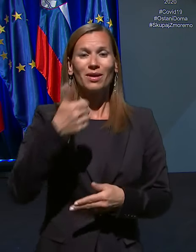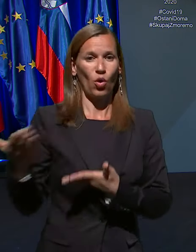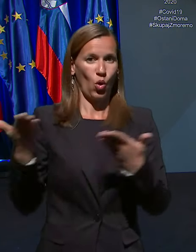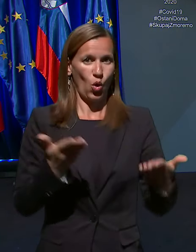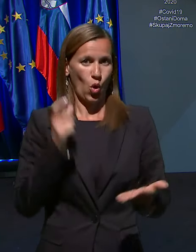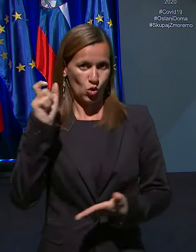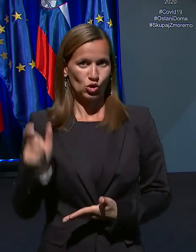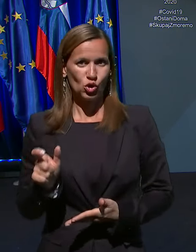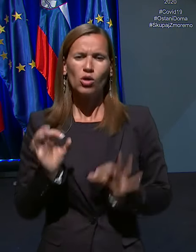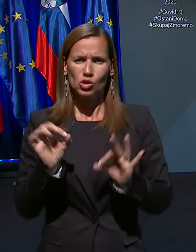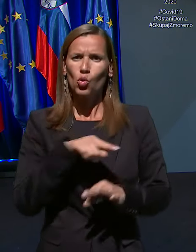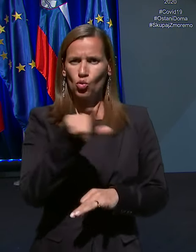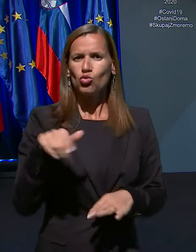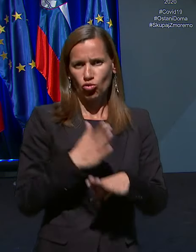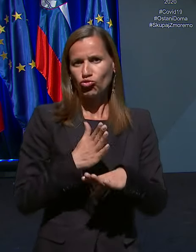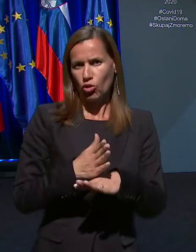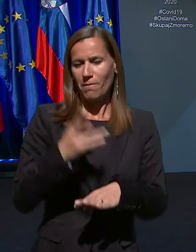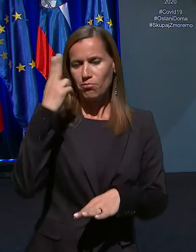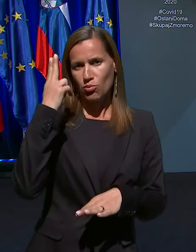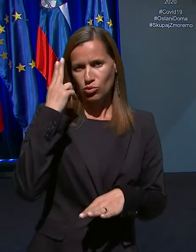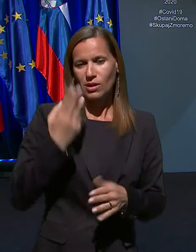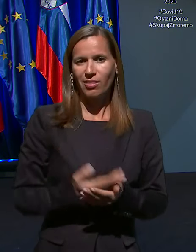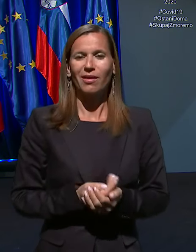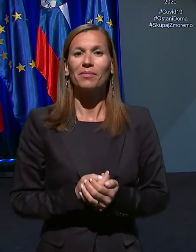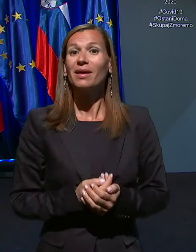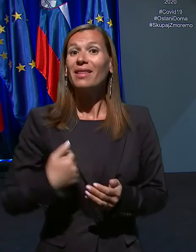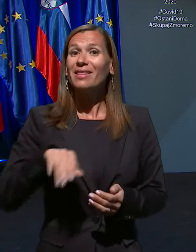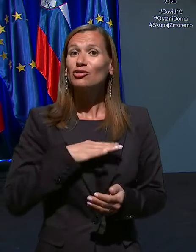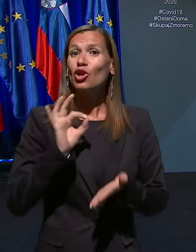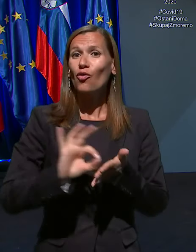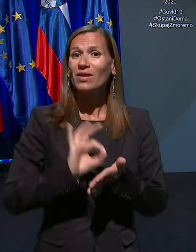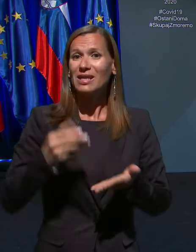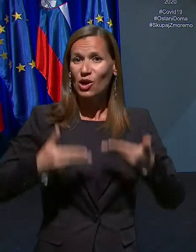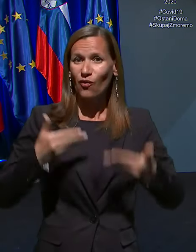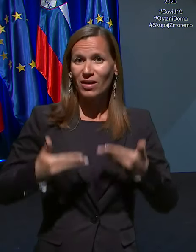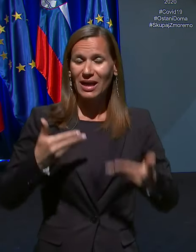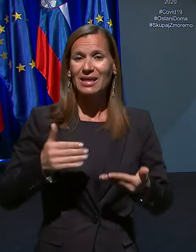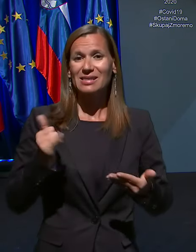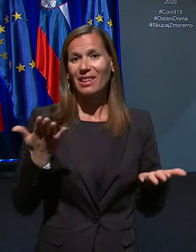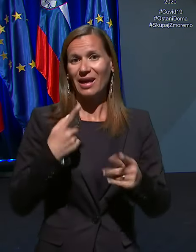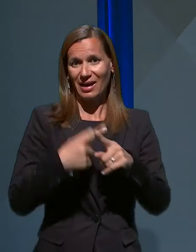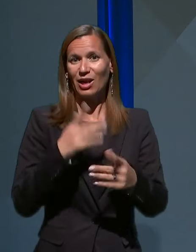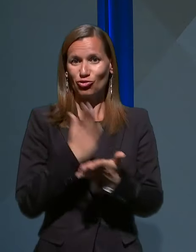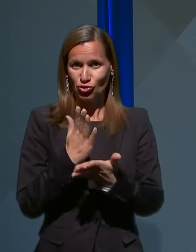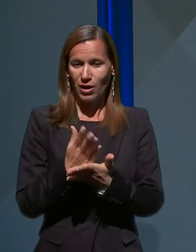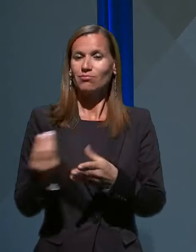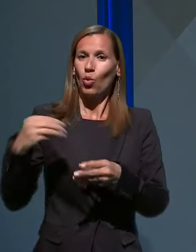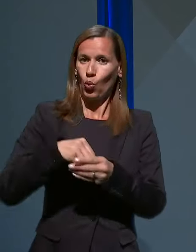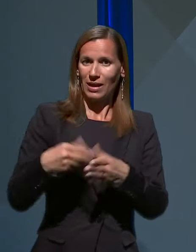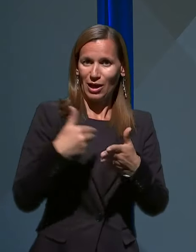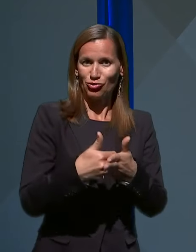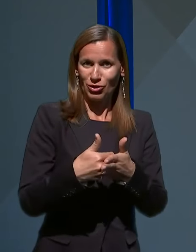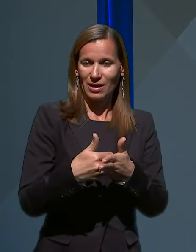gotovo že poznate. Naših novinarskih konference je že nekajkrat udeležila, ko je kot